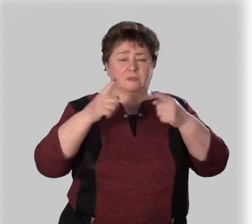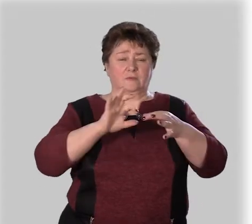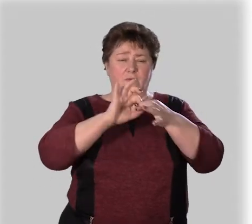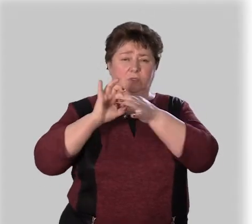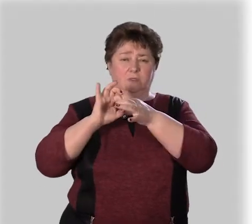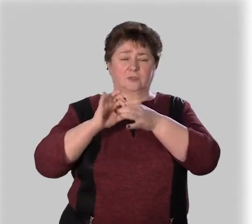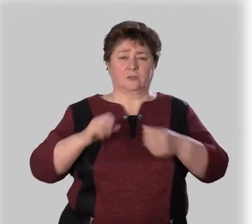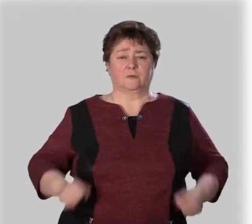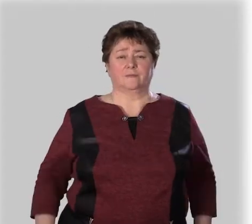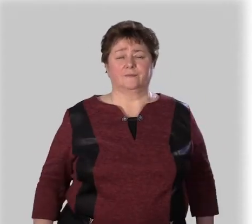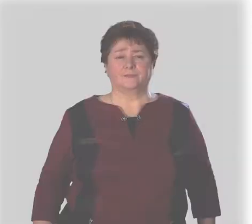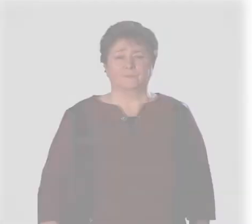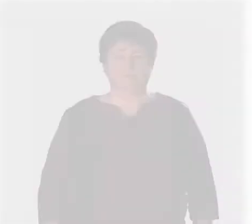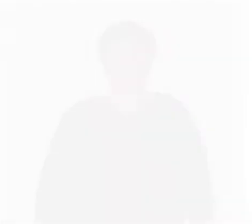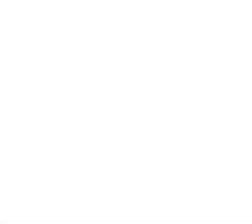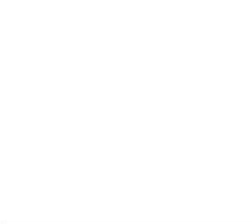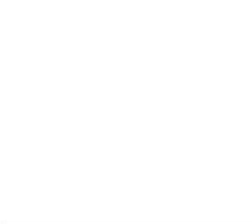восстановите предложение.